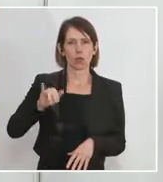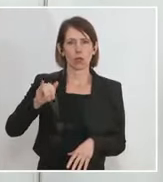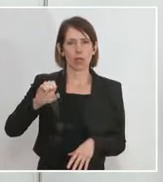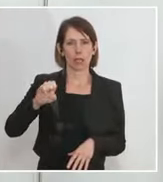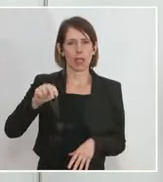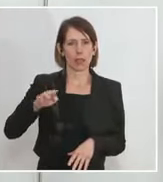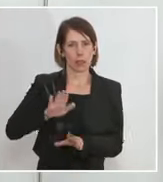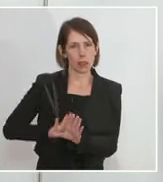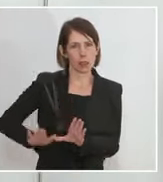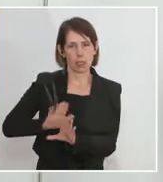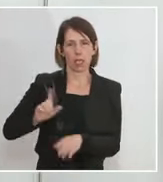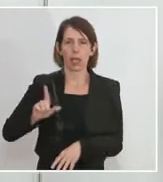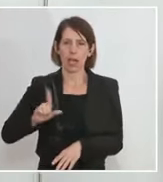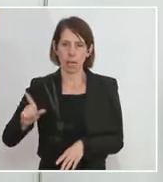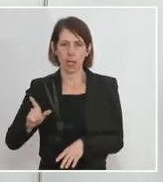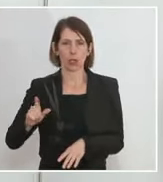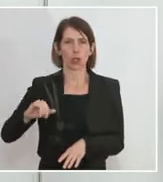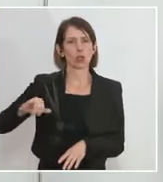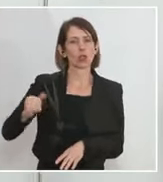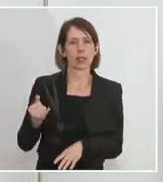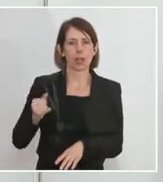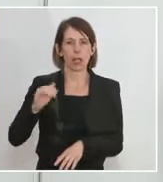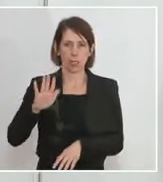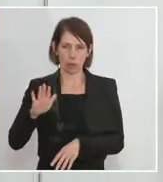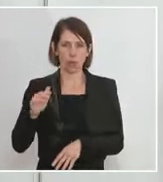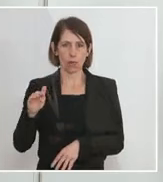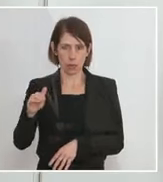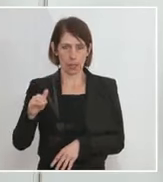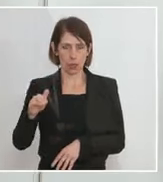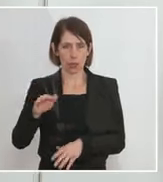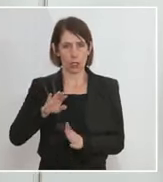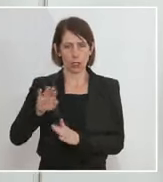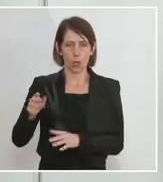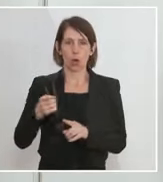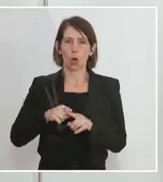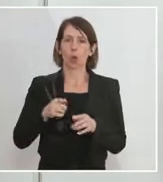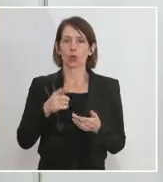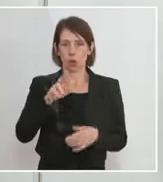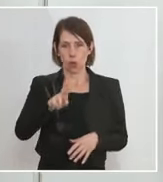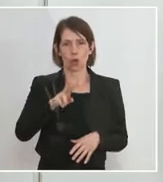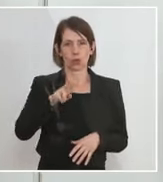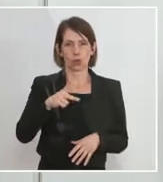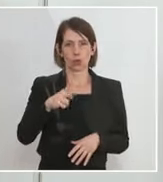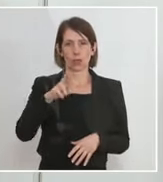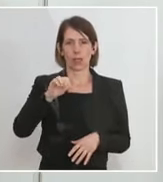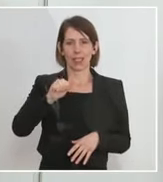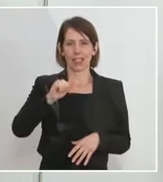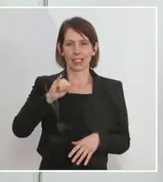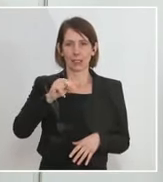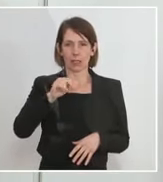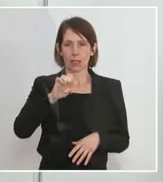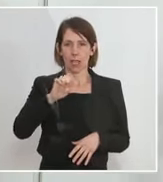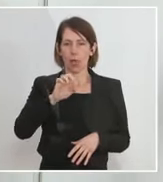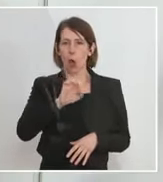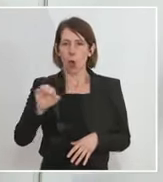aber rund um Syrien in Libanon und in Jordanien. 5 Millionen und wieder anders gelagert ist der Fall der Ukraine, also genauer der Ost-Ukraine.